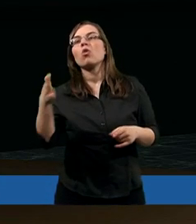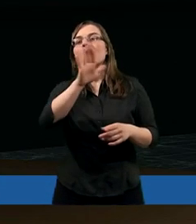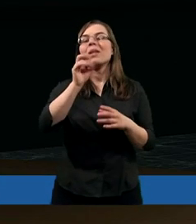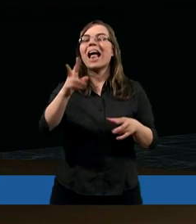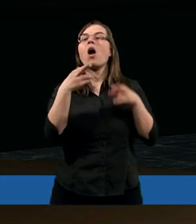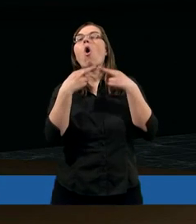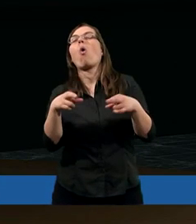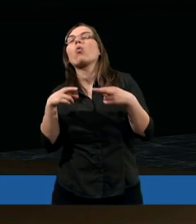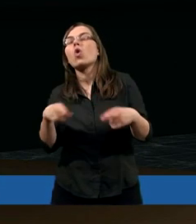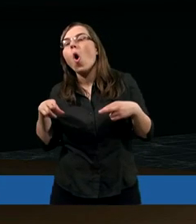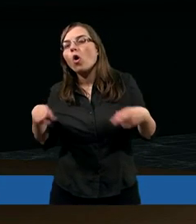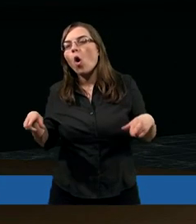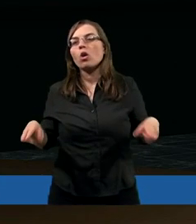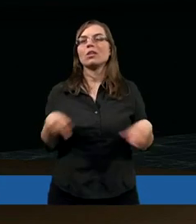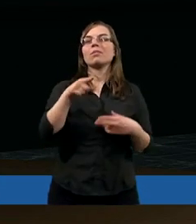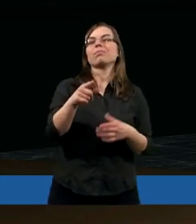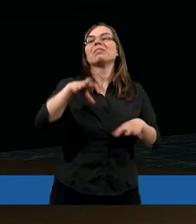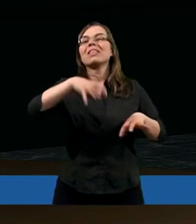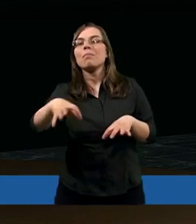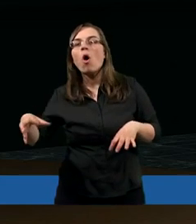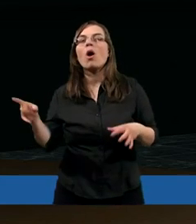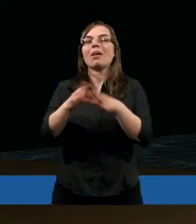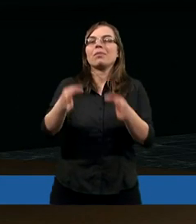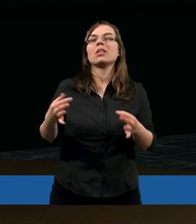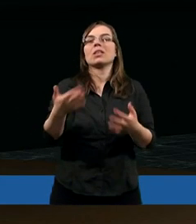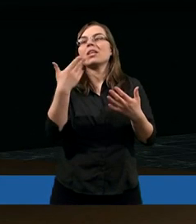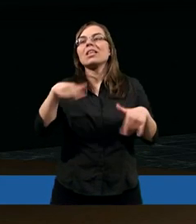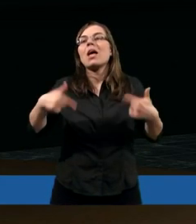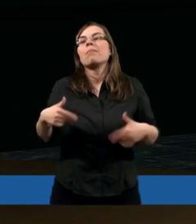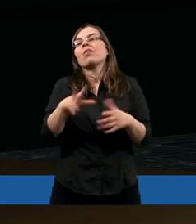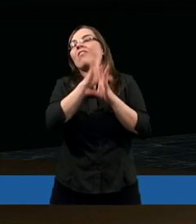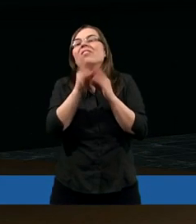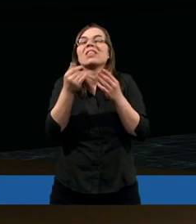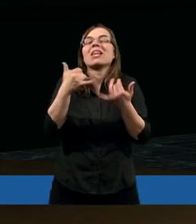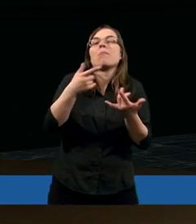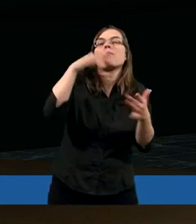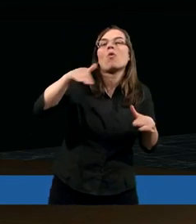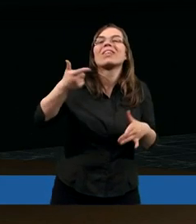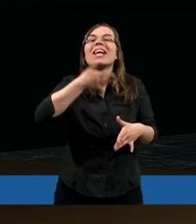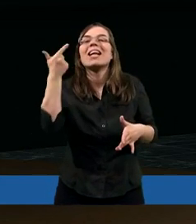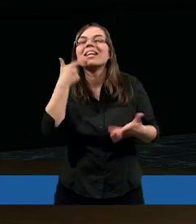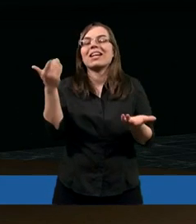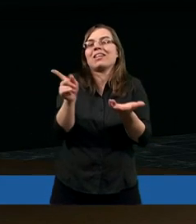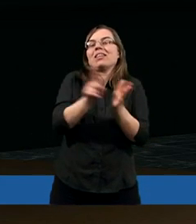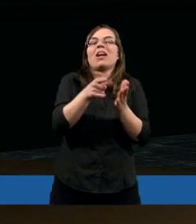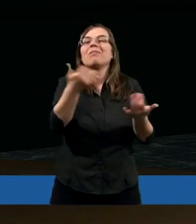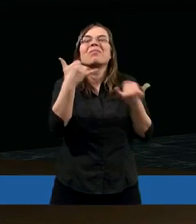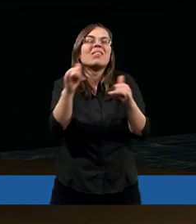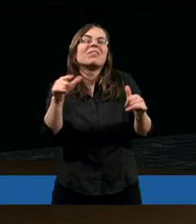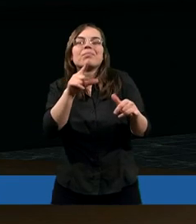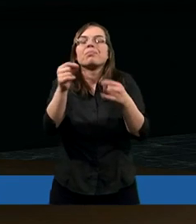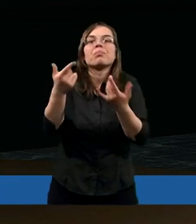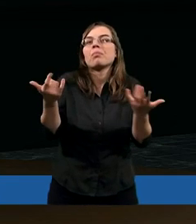różnorodność. W tych zborach przecież to były wszystkie możliwe języki, kultury